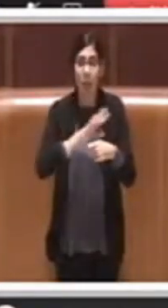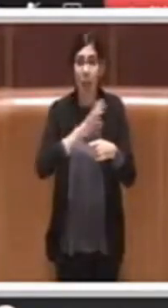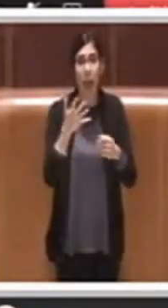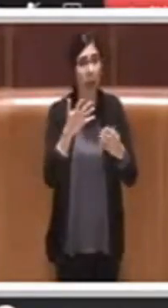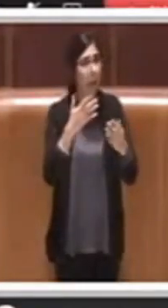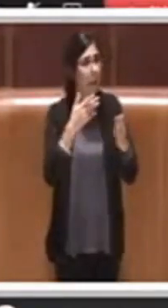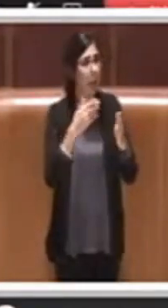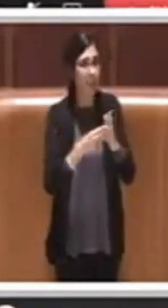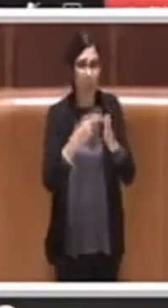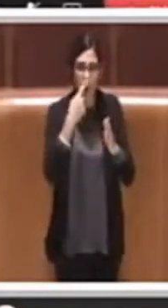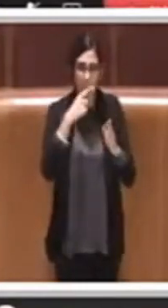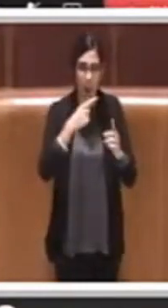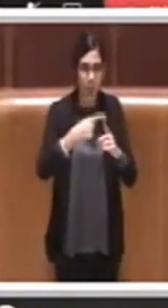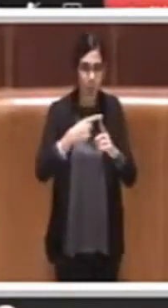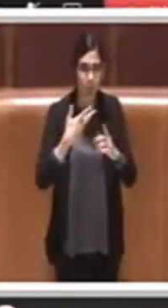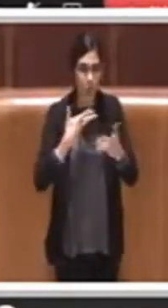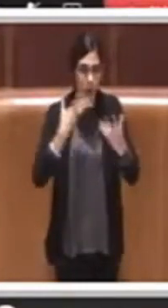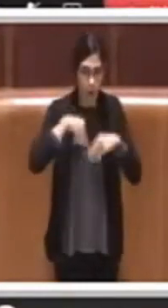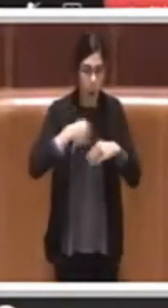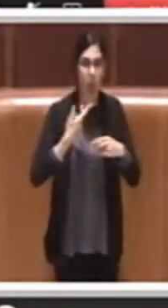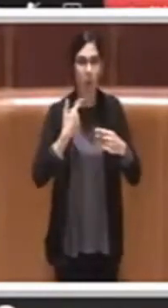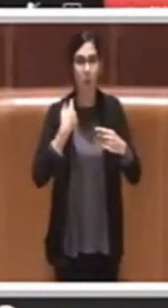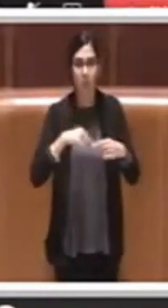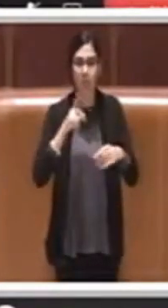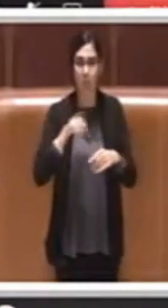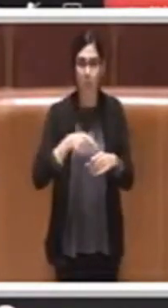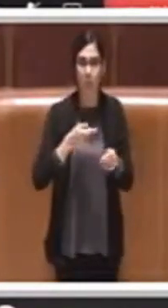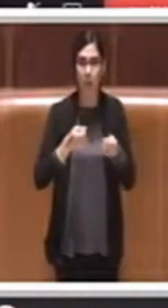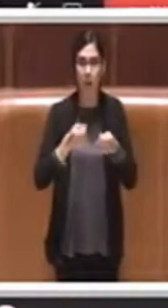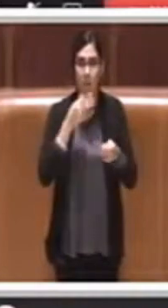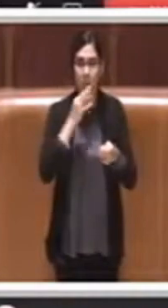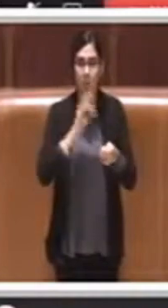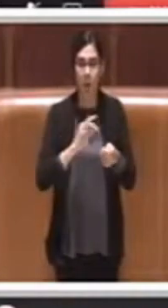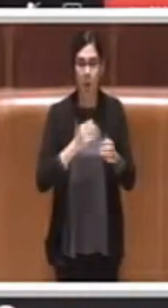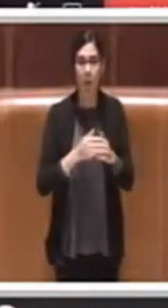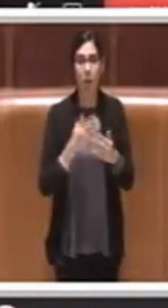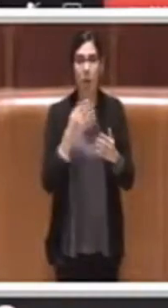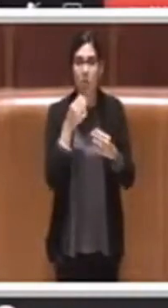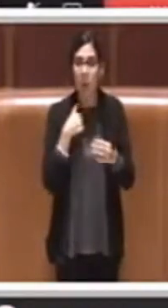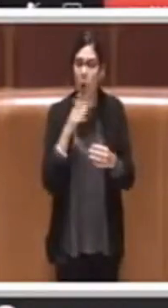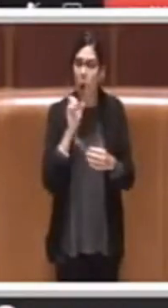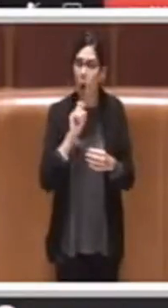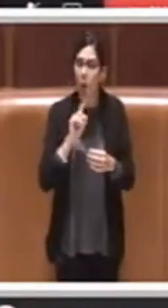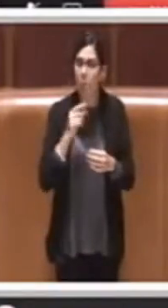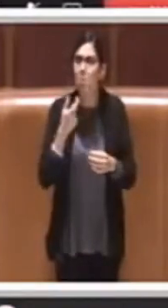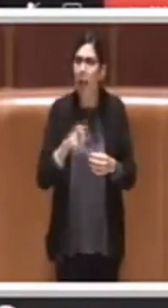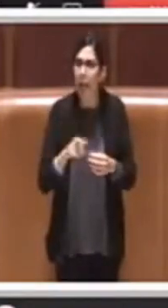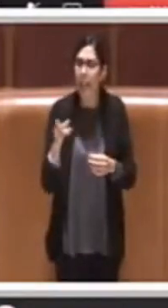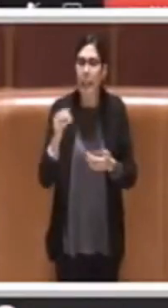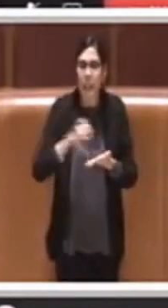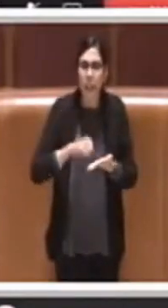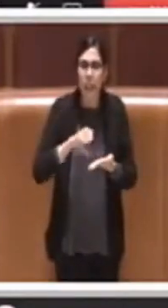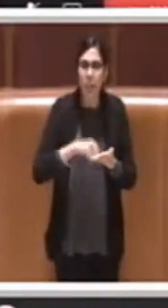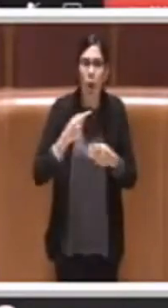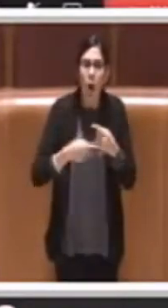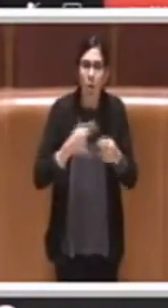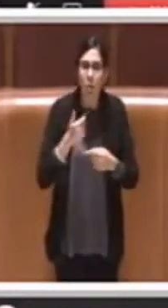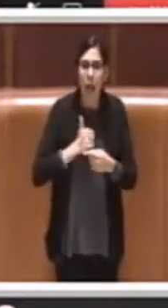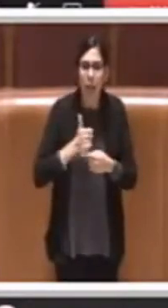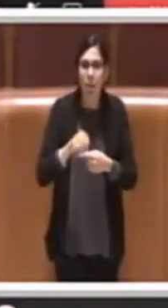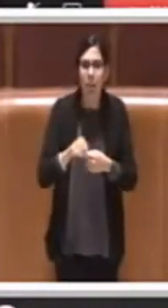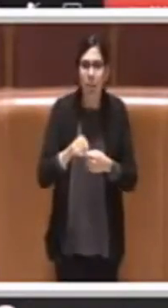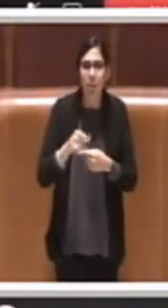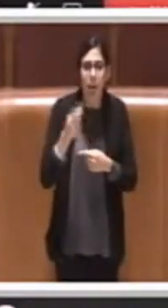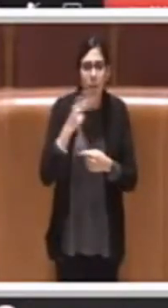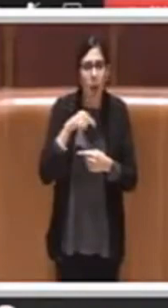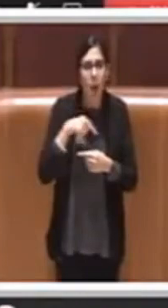Quindi io non arrivo a capire questa ostinazione nel voler continuare con un qualcosa che questa